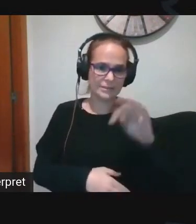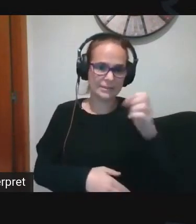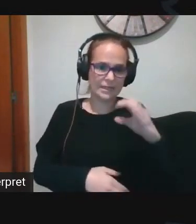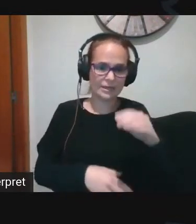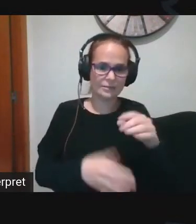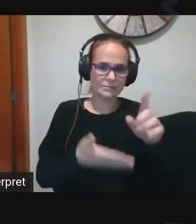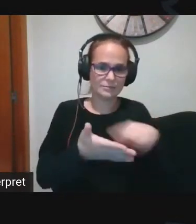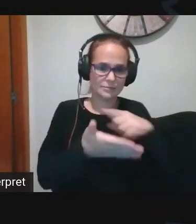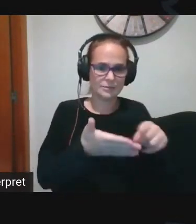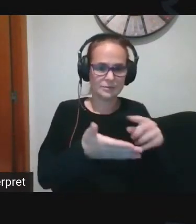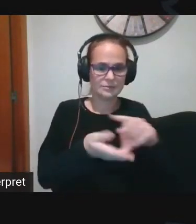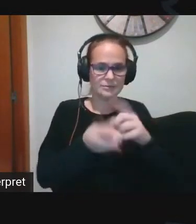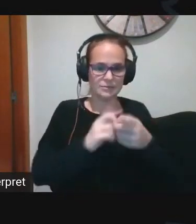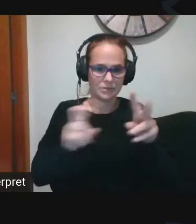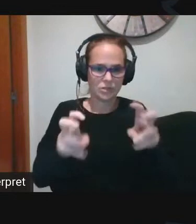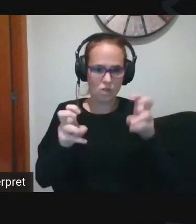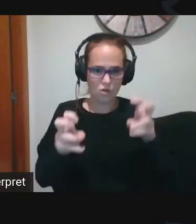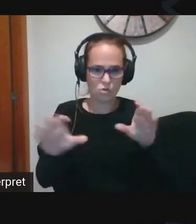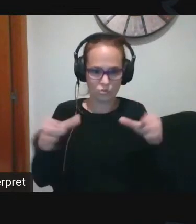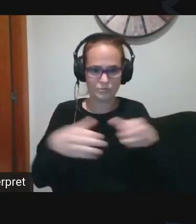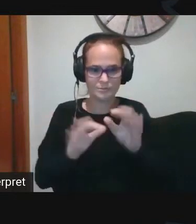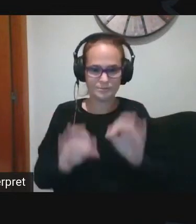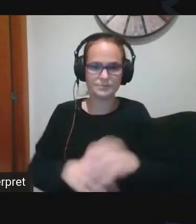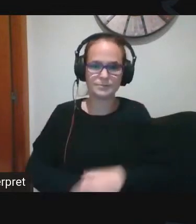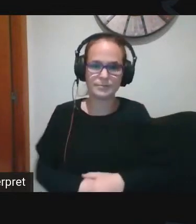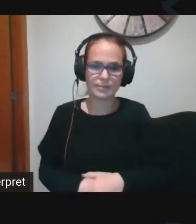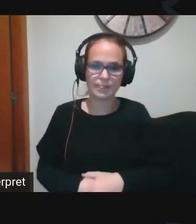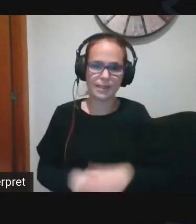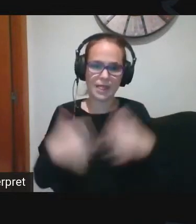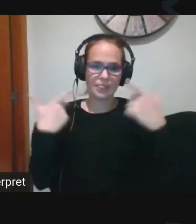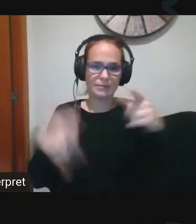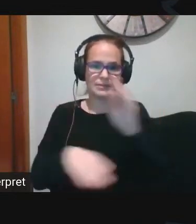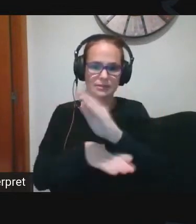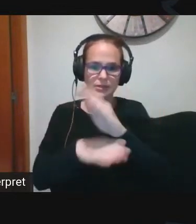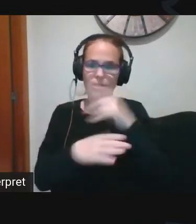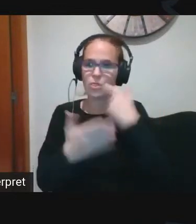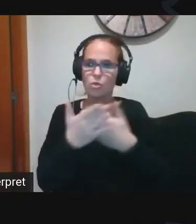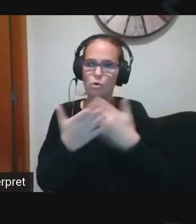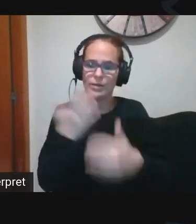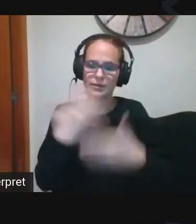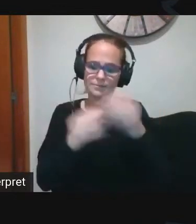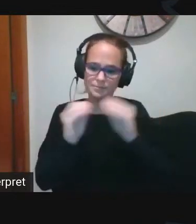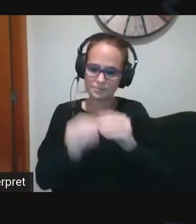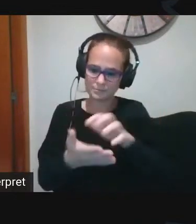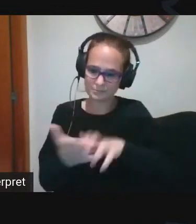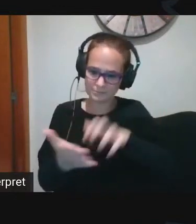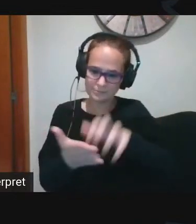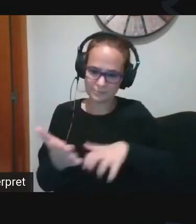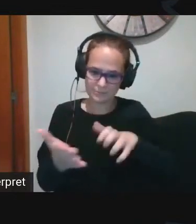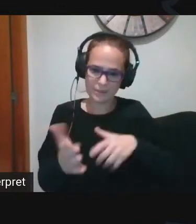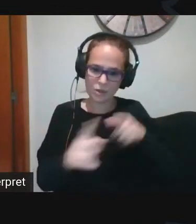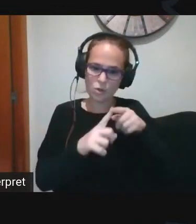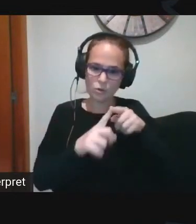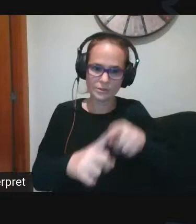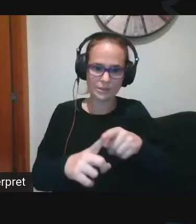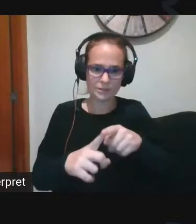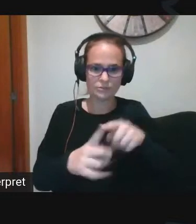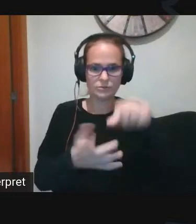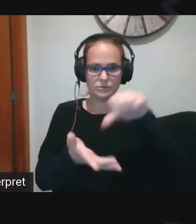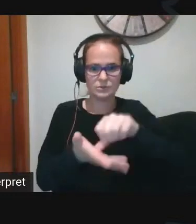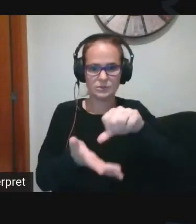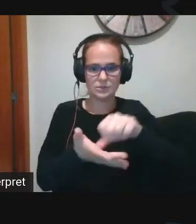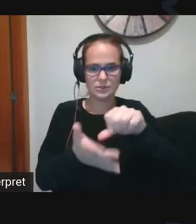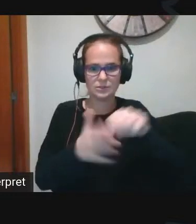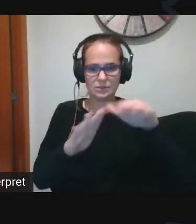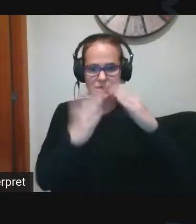Des del departament s'ha començat a elaborar un document per ajudar els centres a poder plantejar